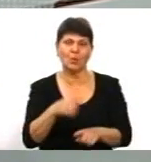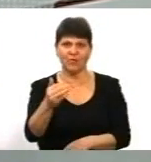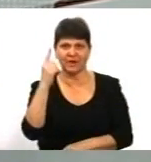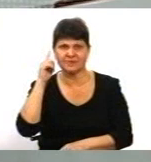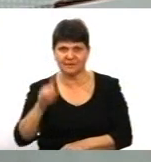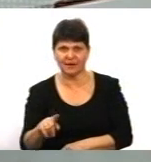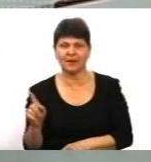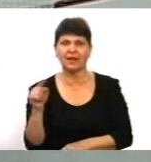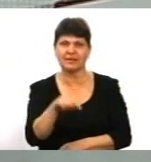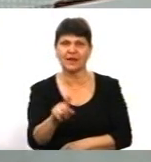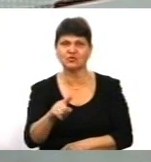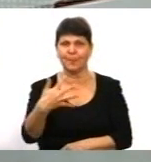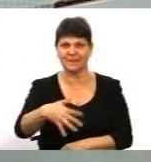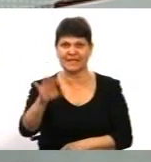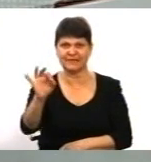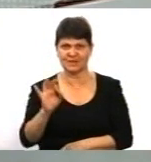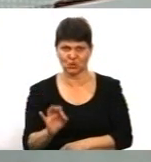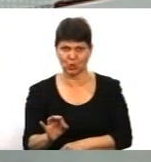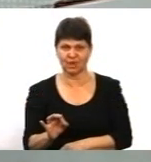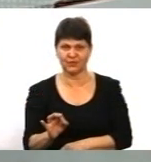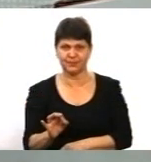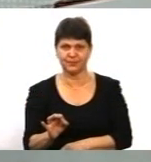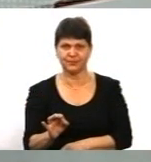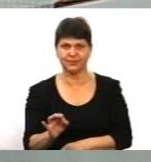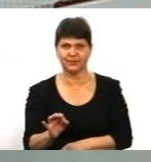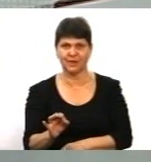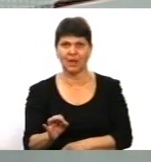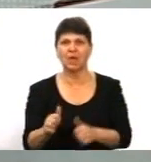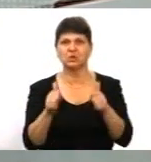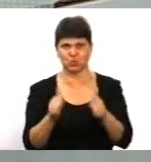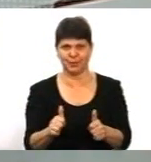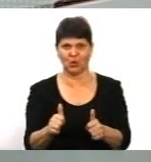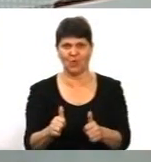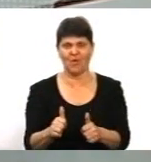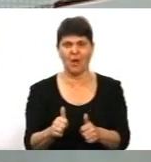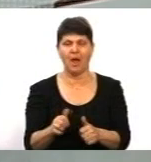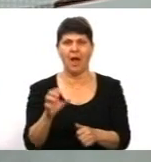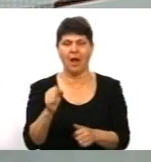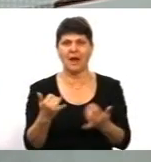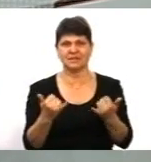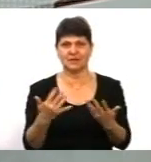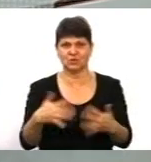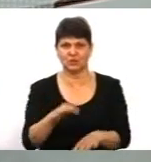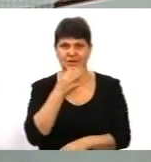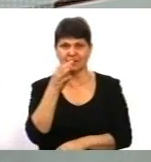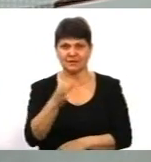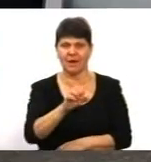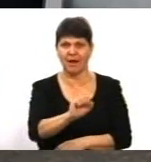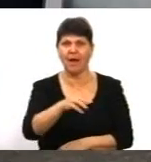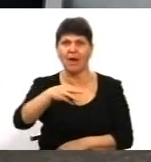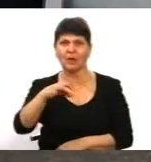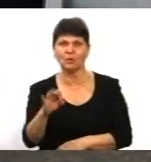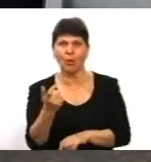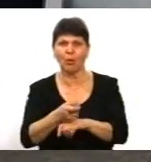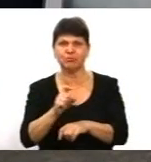50% суперово, і от зараз сказали, що атошники там більшість, ну